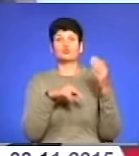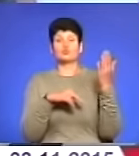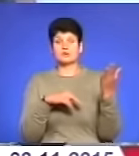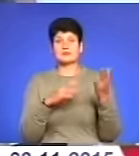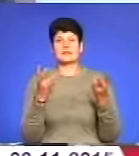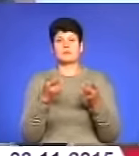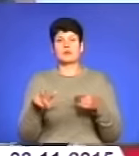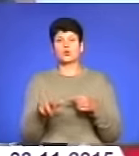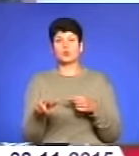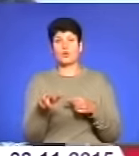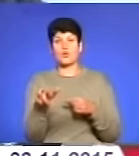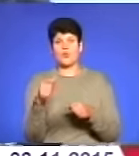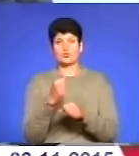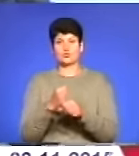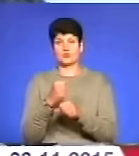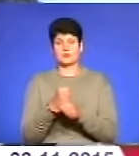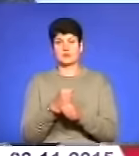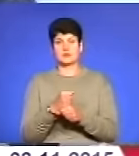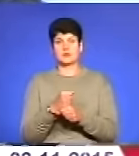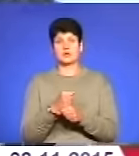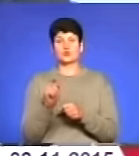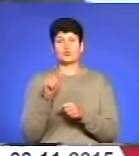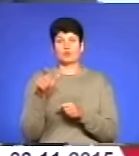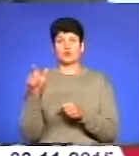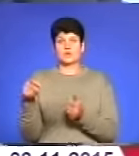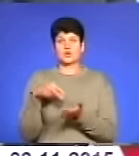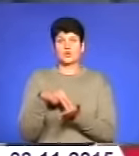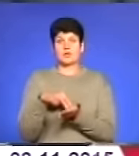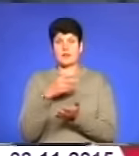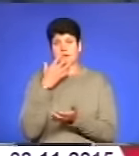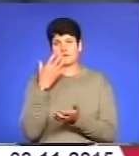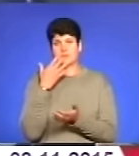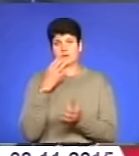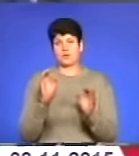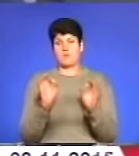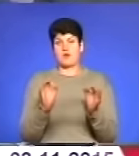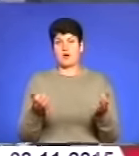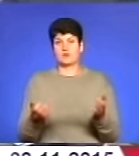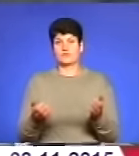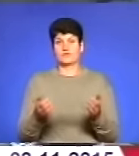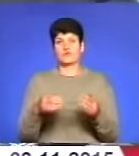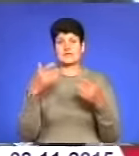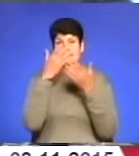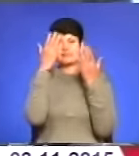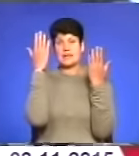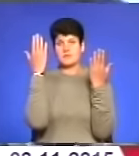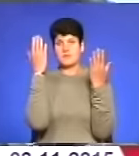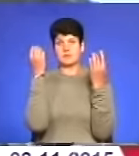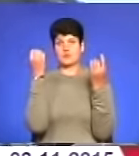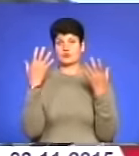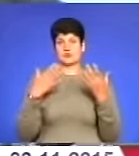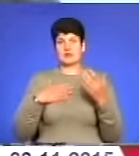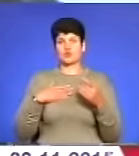дорогу по-людськи доробити, щоб люди стояли в теплі, нормально. Воно ж з неба теж нашому